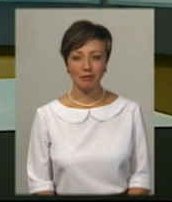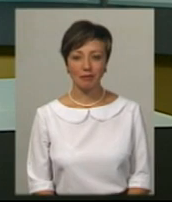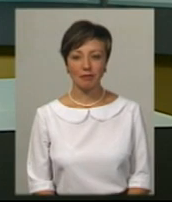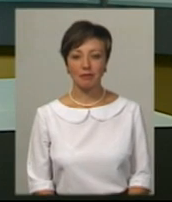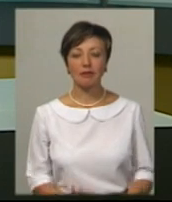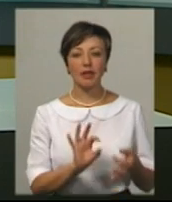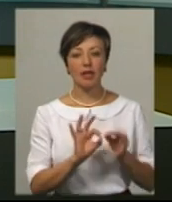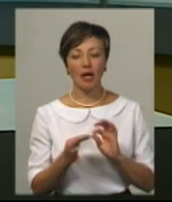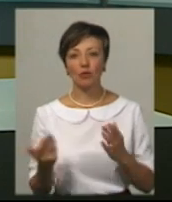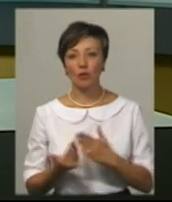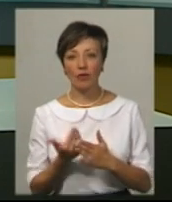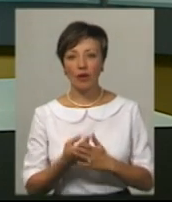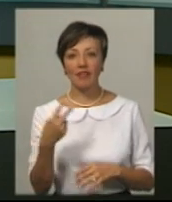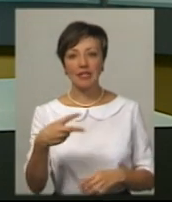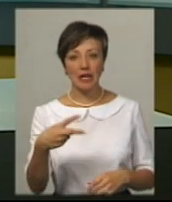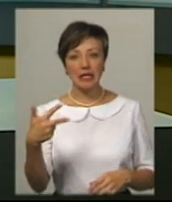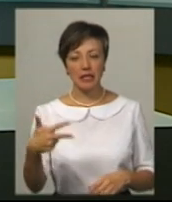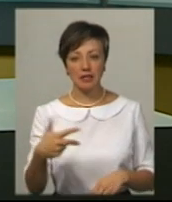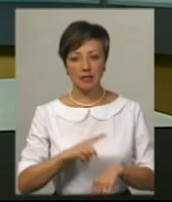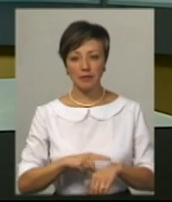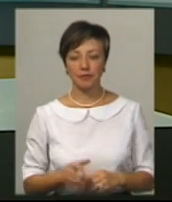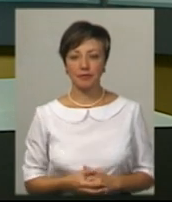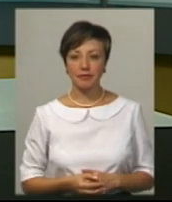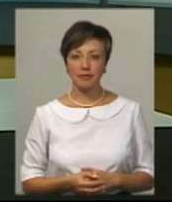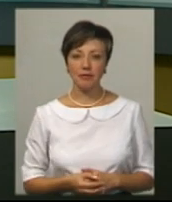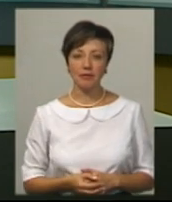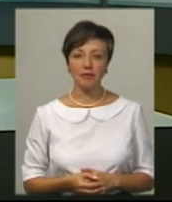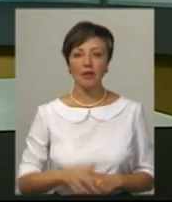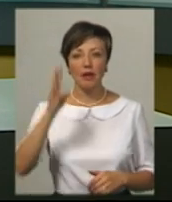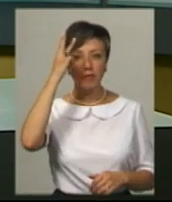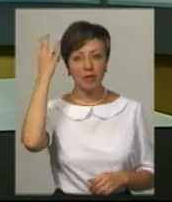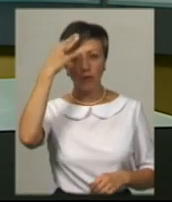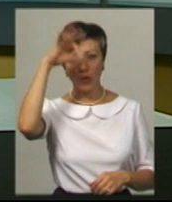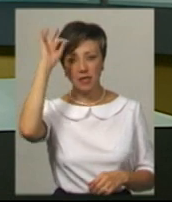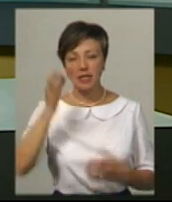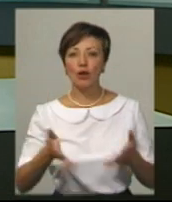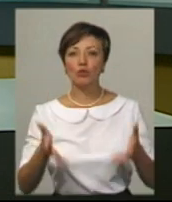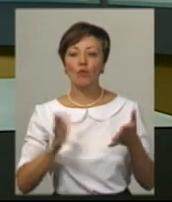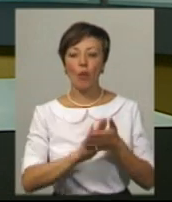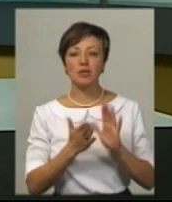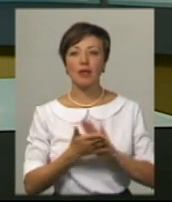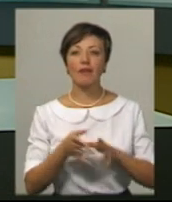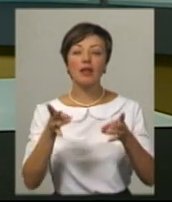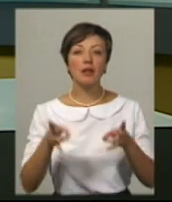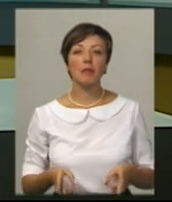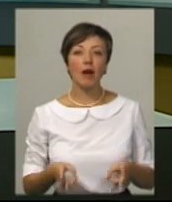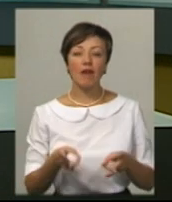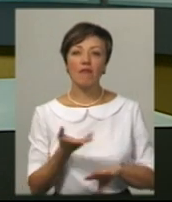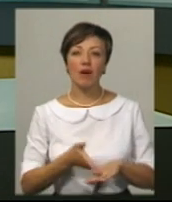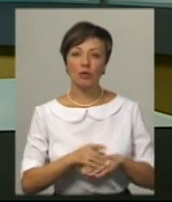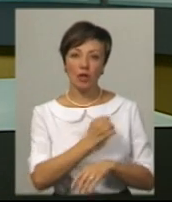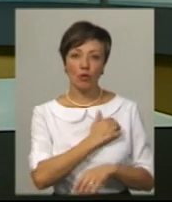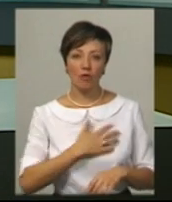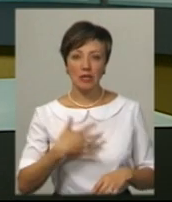Детальніше у випуску новин о 20.30. Хмельницькі поліцейські з'ясовують обставини ДТП, у якій важко